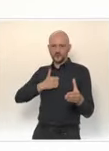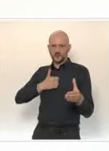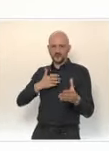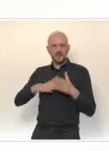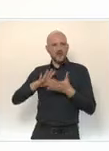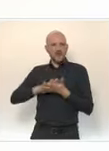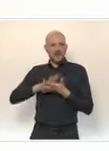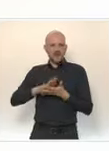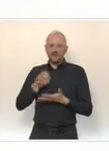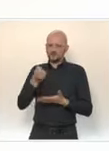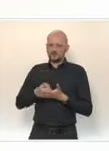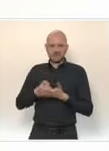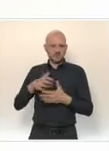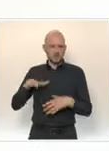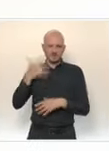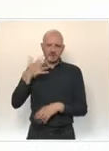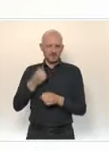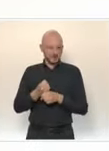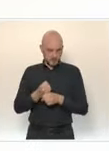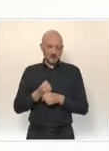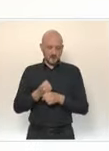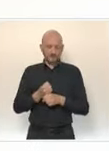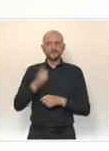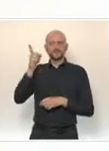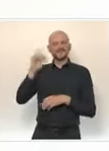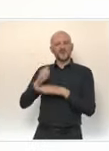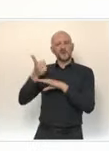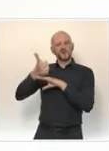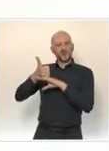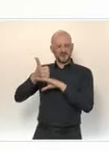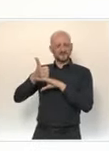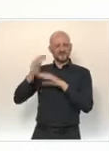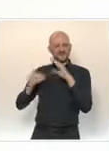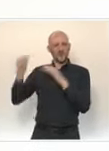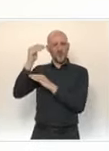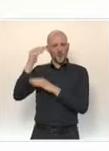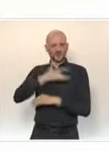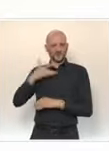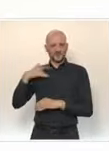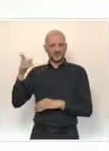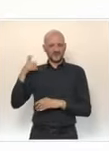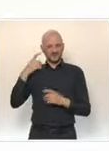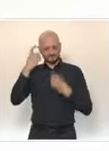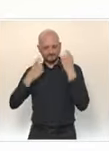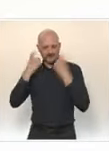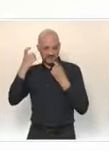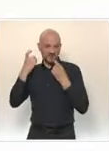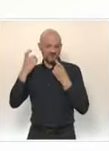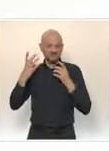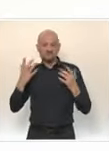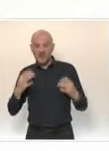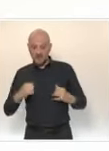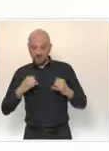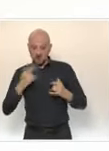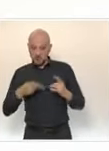se prononcera en début de semaine prochaine sur la possibilité de les proposer à des élèves plus jeunes. Et en fonction de sa